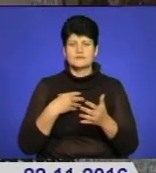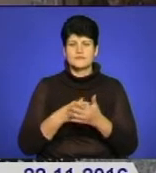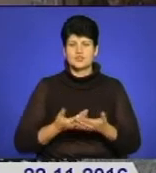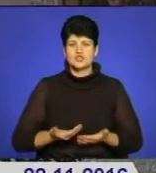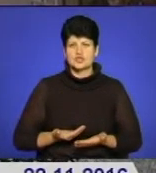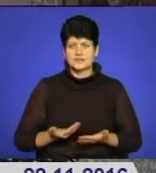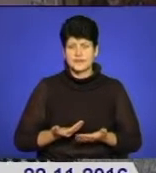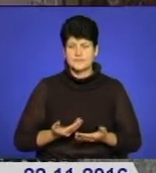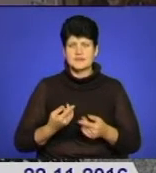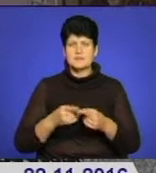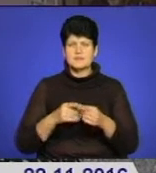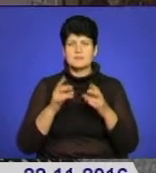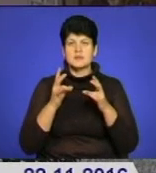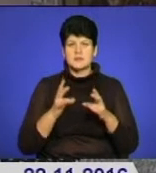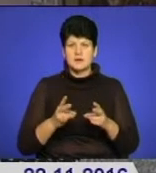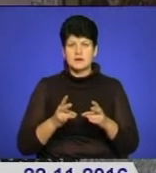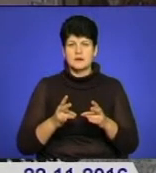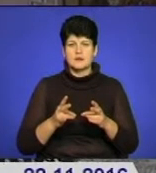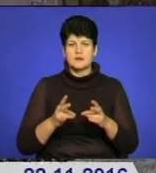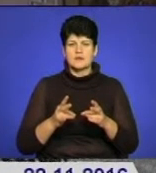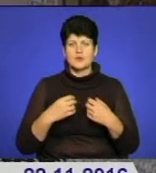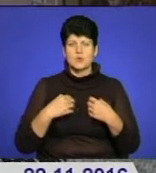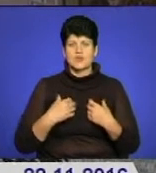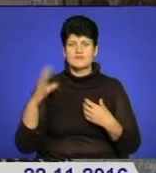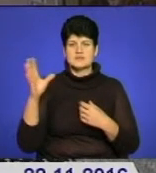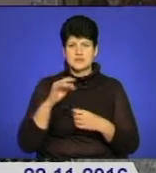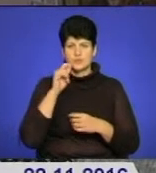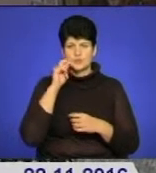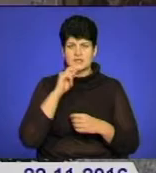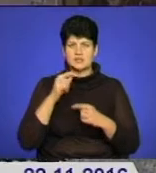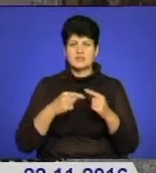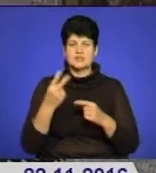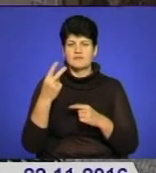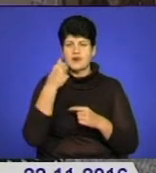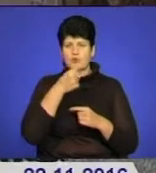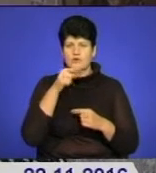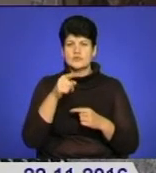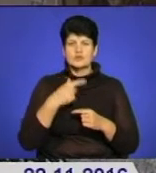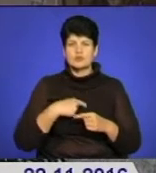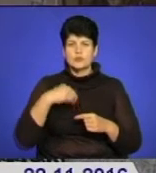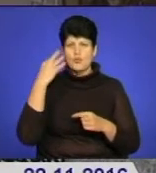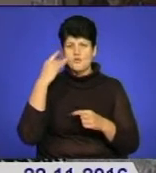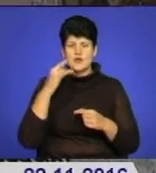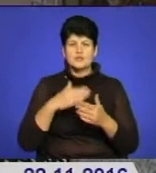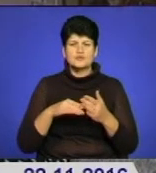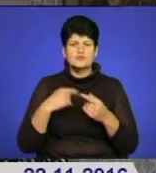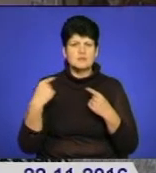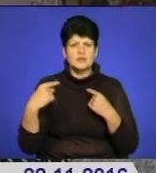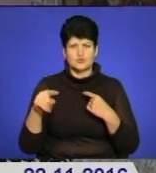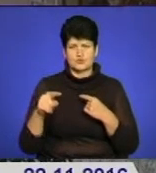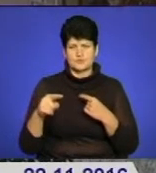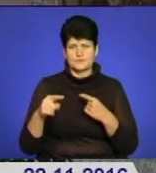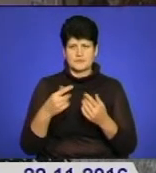це біда цієї гори всієї країни. І, напевно, через два роки вони собі уявляли зовсім іншу картину.